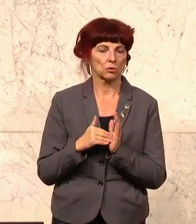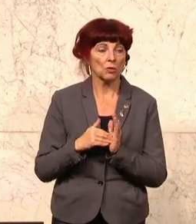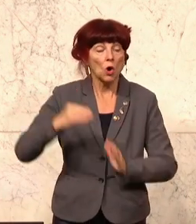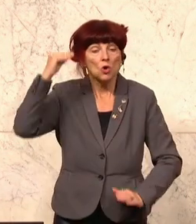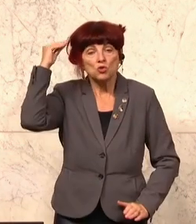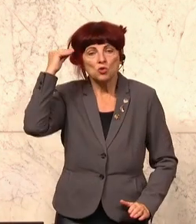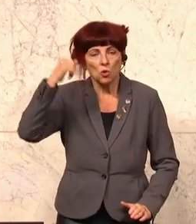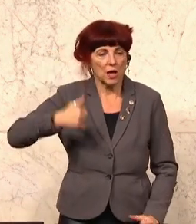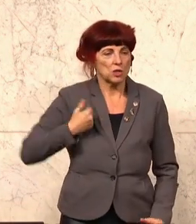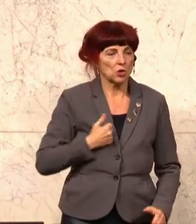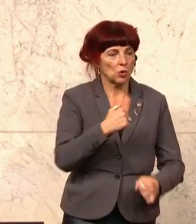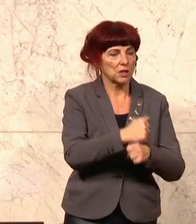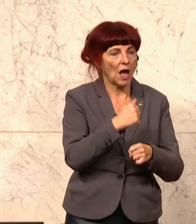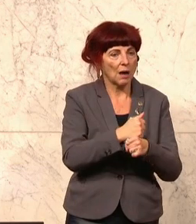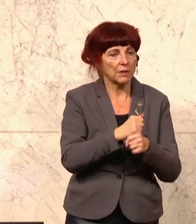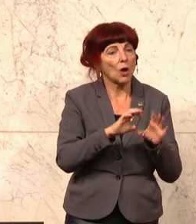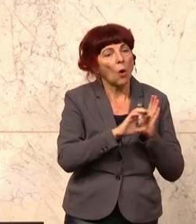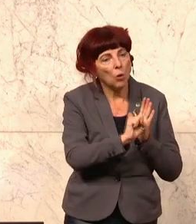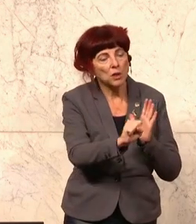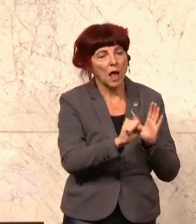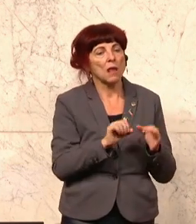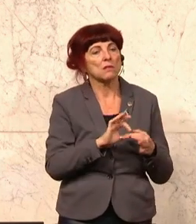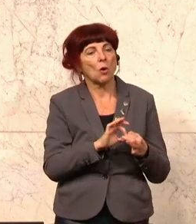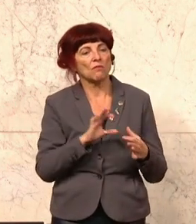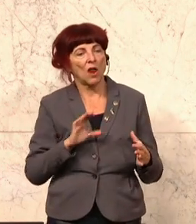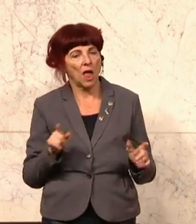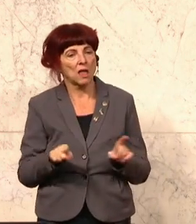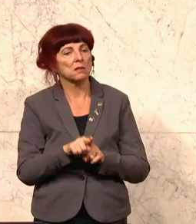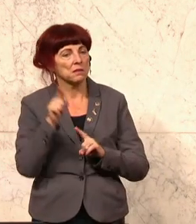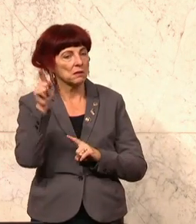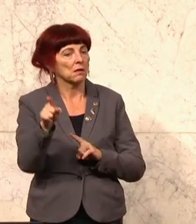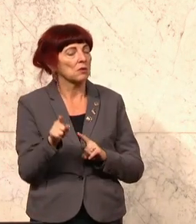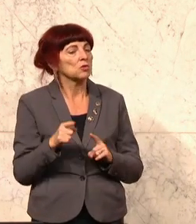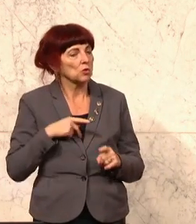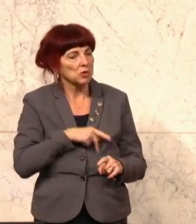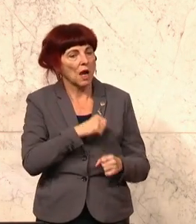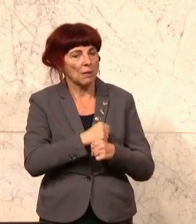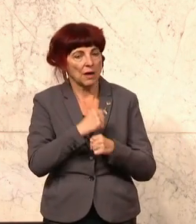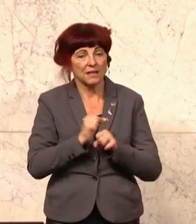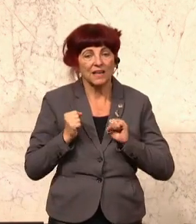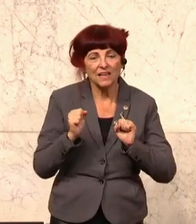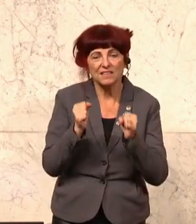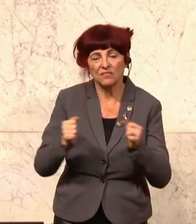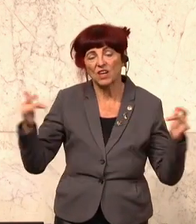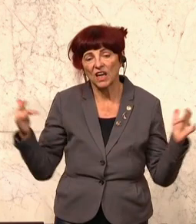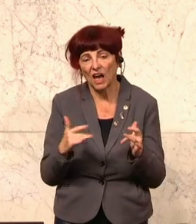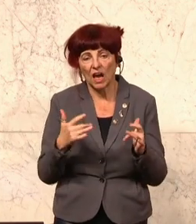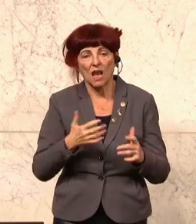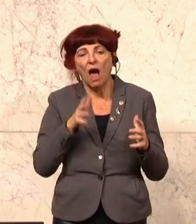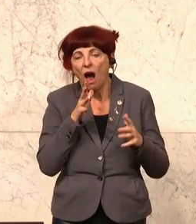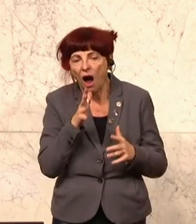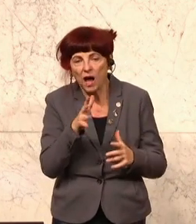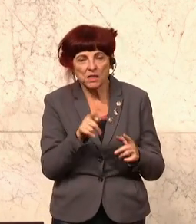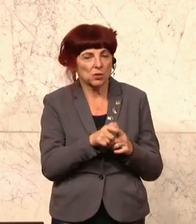Jugendarbeit, die Online- und Offline-Sozialarbeit, Initiativen gegen Hass und Hetze, bemühen sich darum, die soziale Polarisierung und